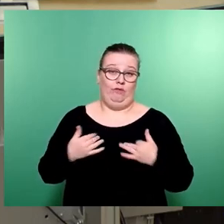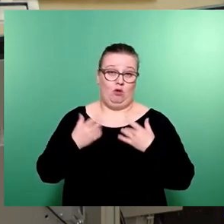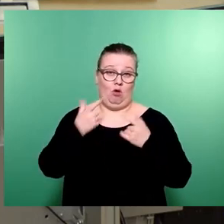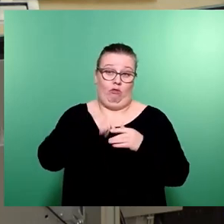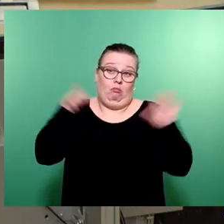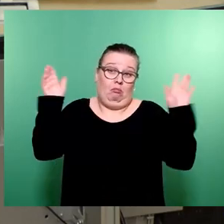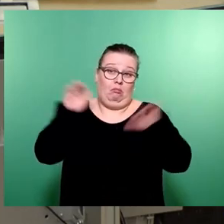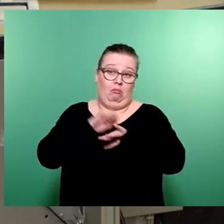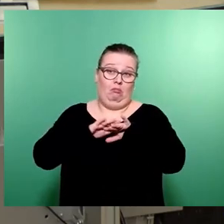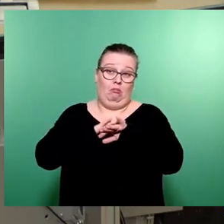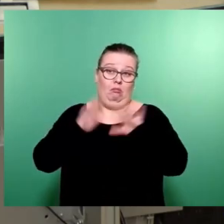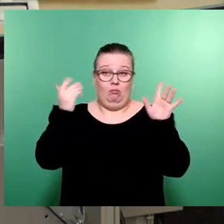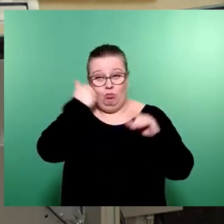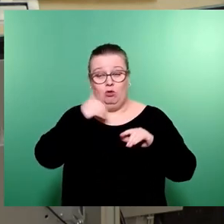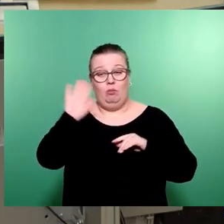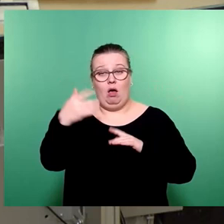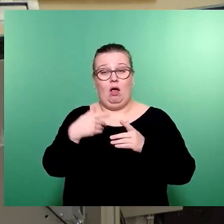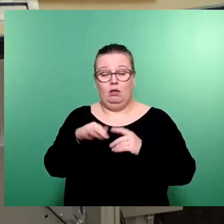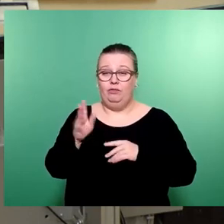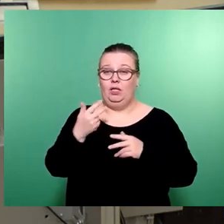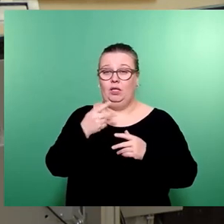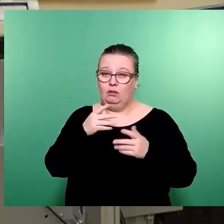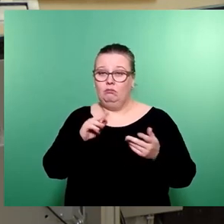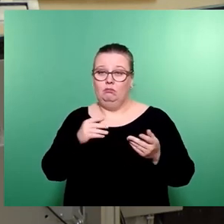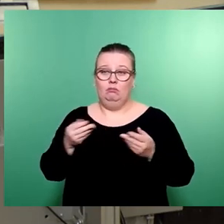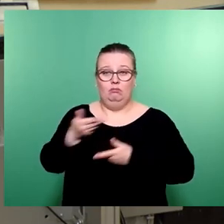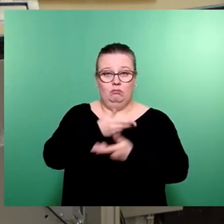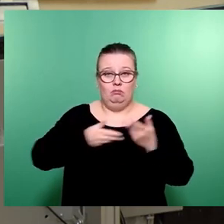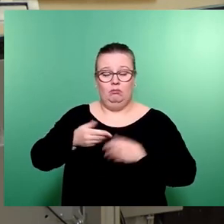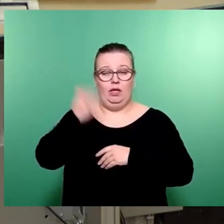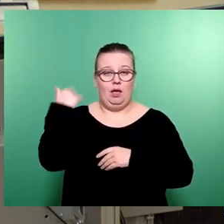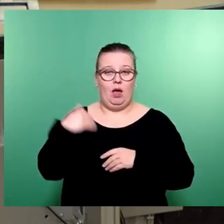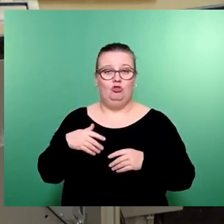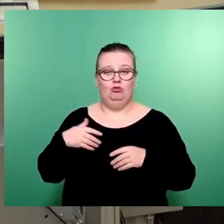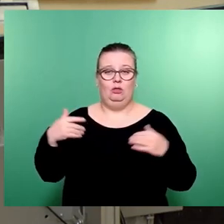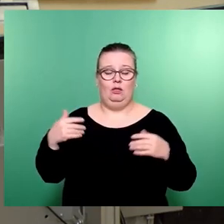liebe Grünen-Fraktion, tretet doch mal in einen Moderationsdialog mit euren beiden Ex-Grünen.